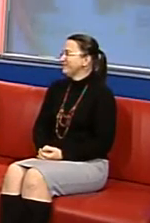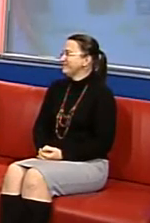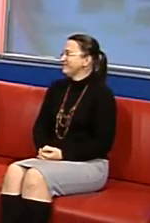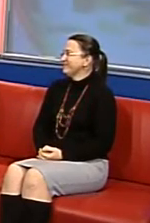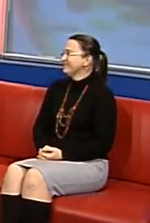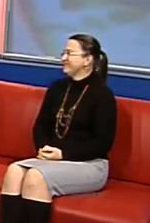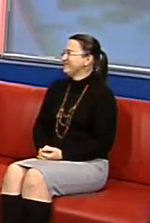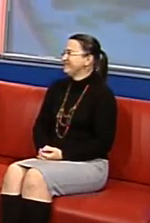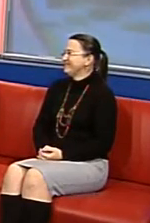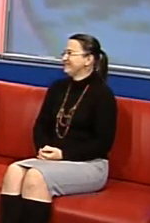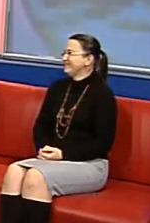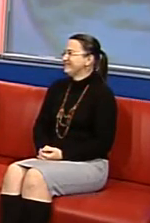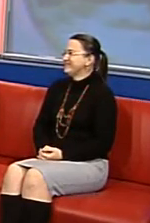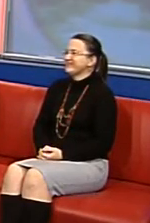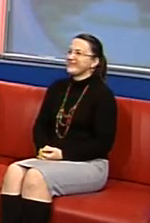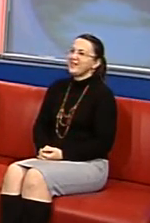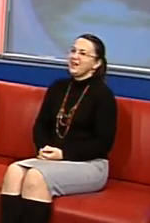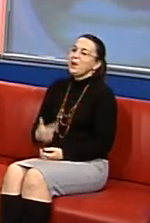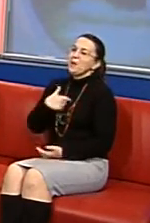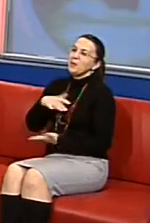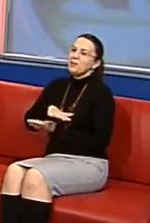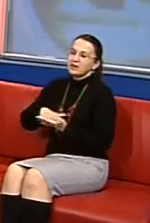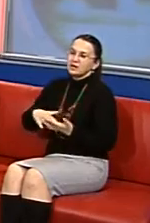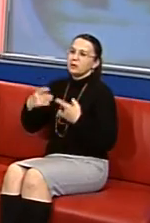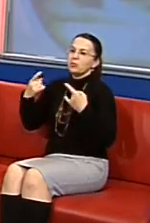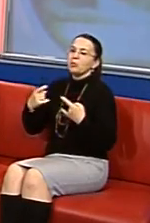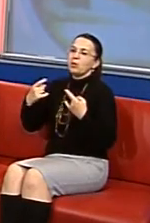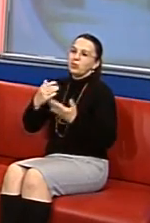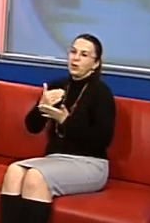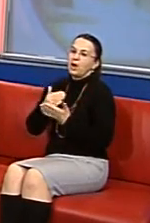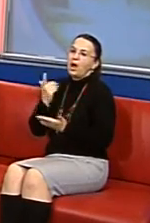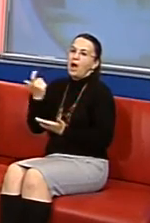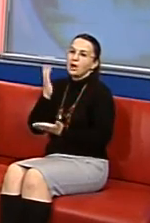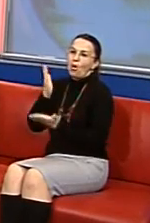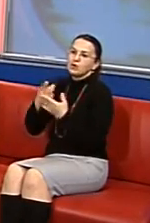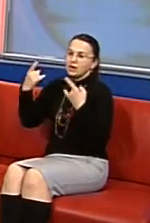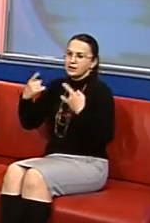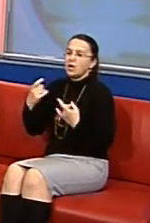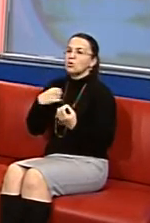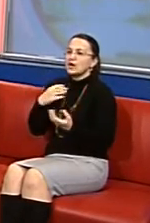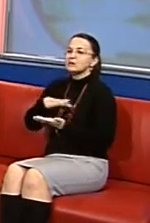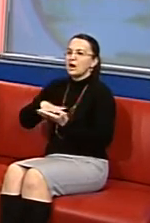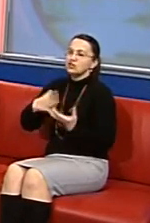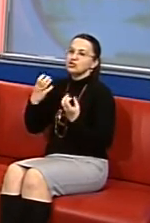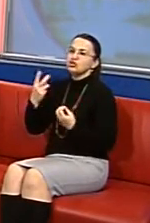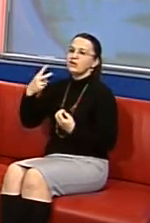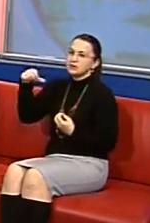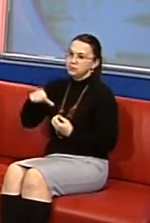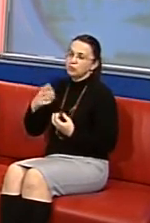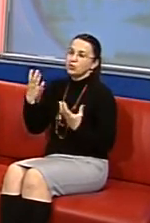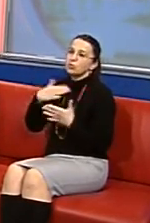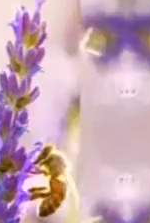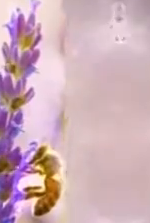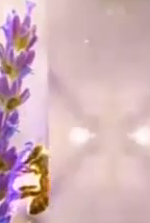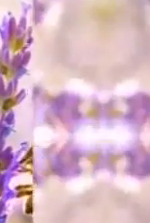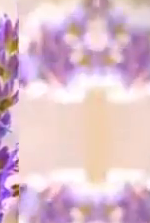продовжуємо програму «Харків онлайн день», шановні друзі У нас попереду ще більше, ніж 20 хвилин і багато цікавого Не перемикайте